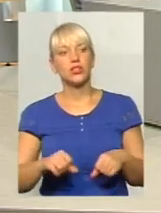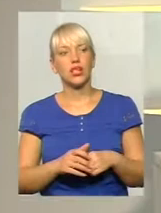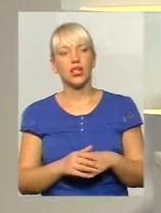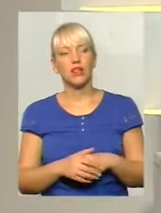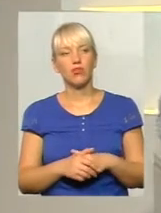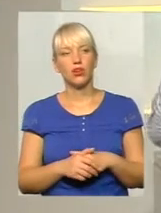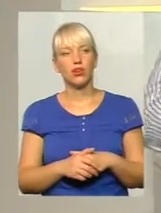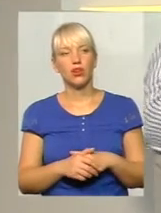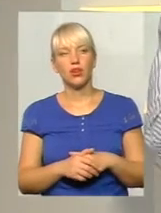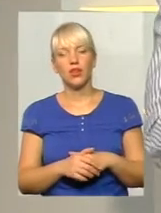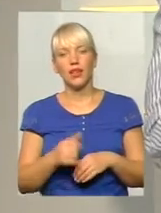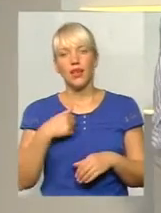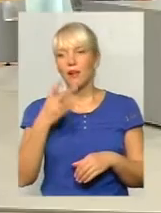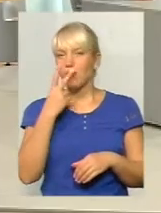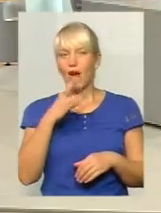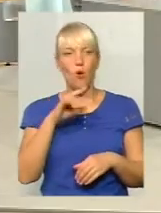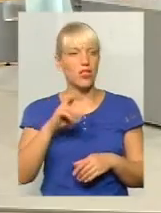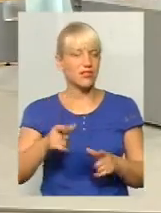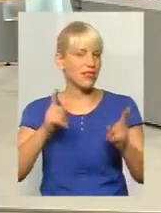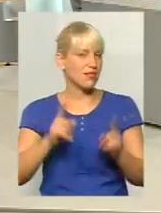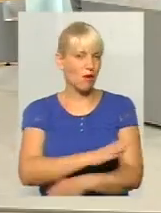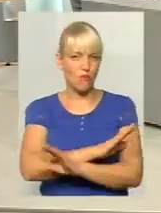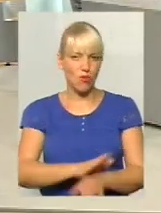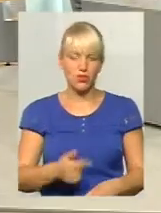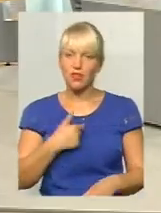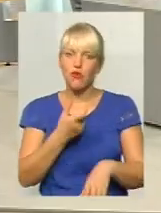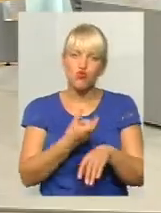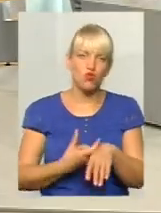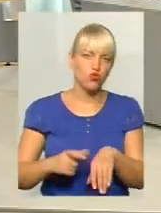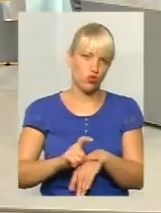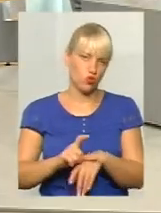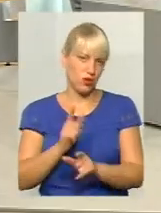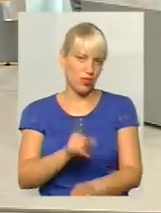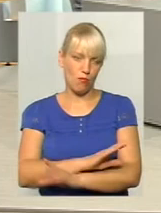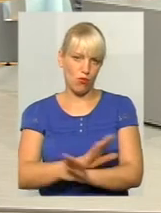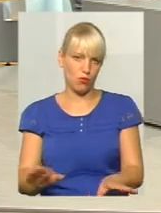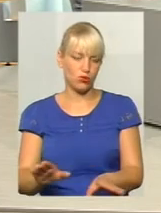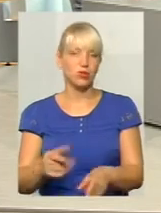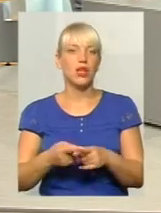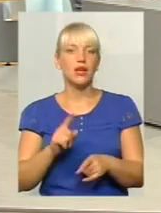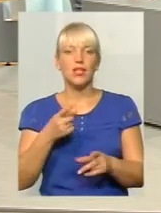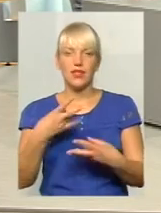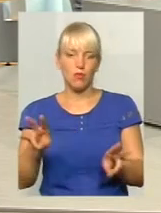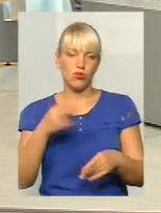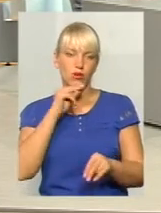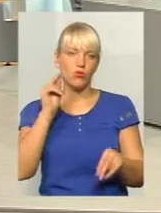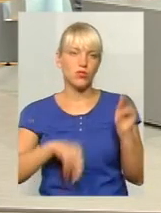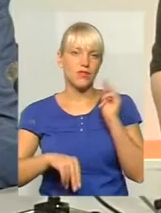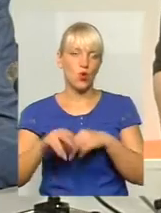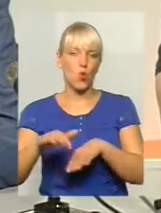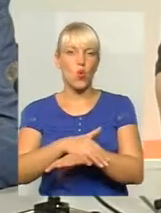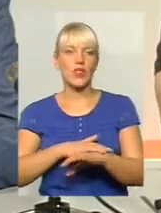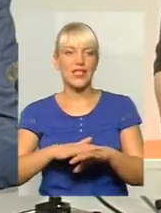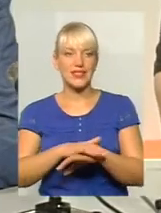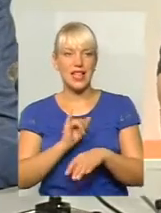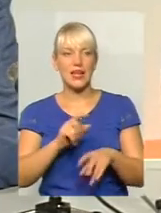усі з чимось там не погоджуються, мабуть. Я дуже не погоджуюся з цим, оскільки, перше, не потрібно звинувачувати у цьому населення